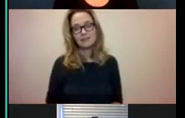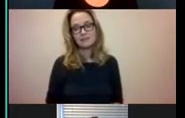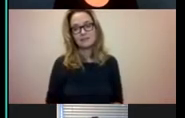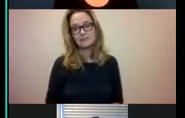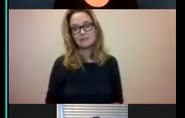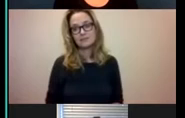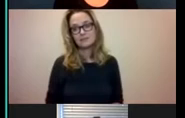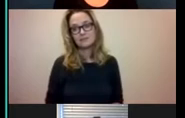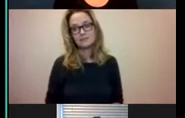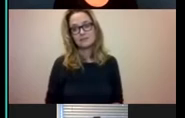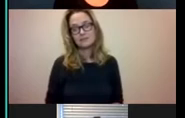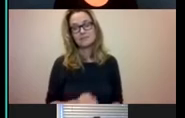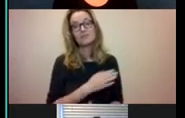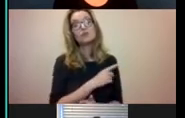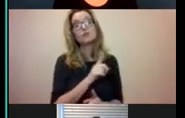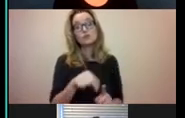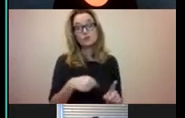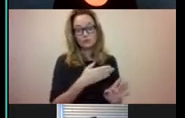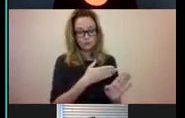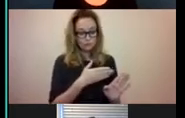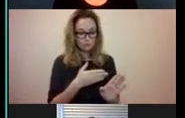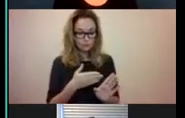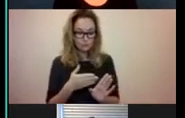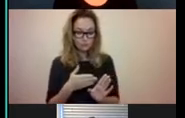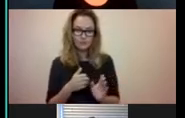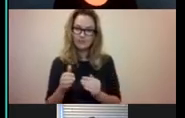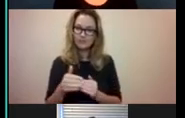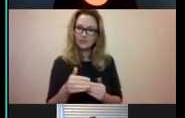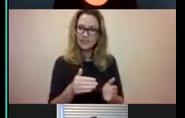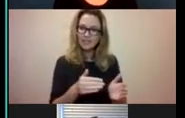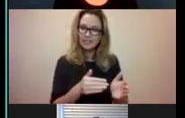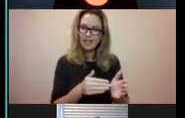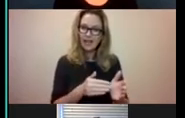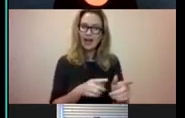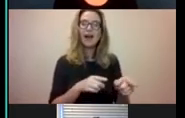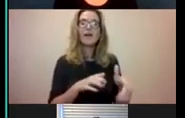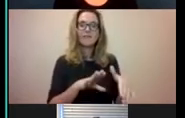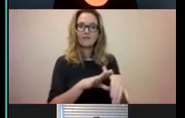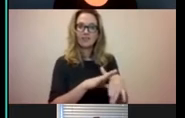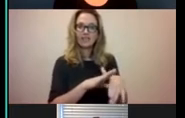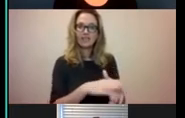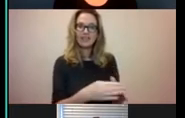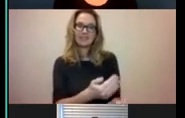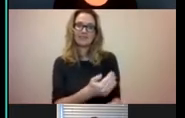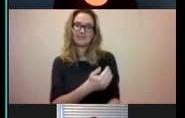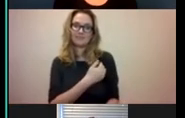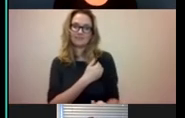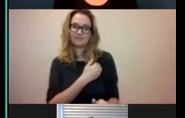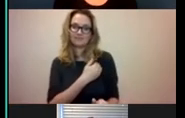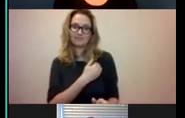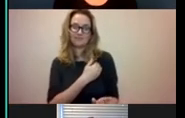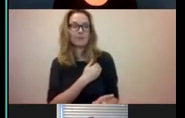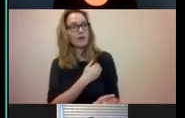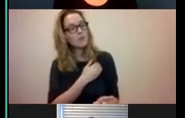Uiteindelijk ben ik via een vriendin te gehoorden gekomen.